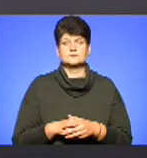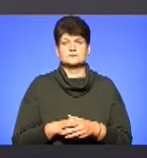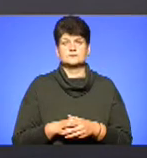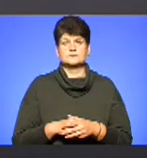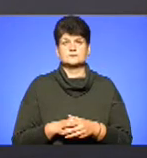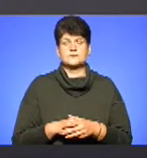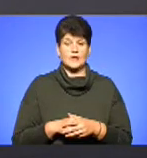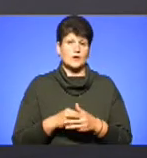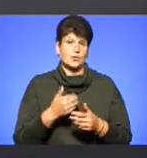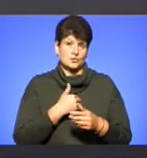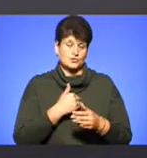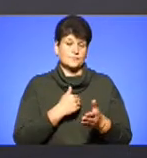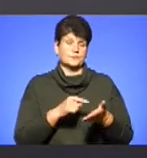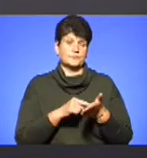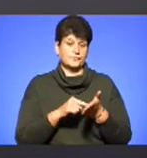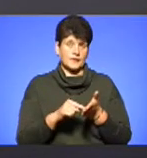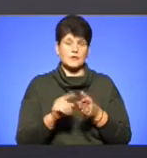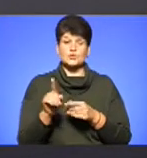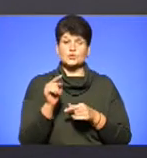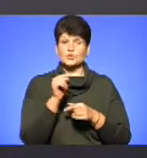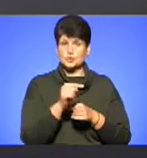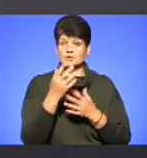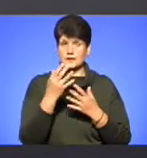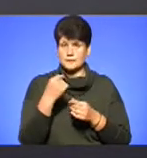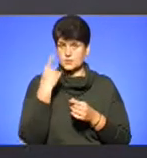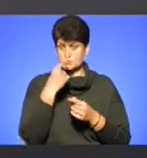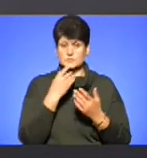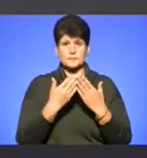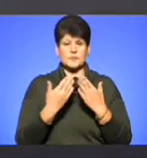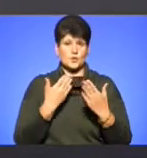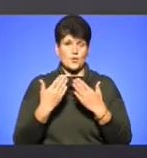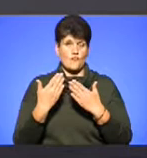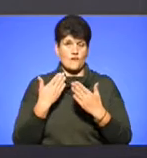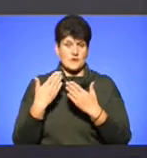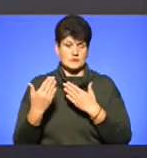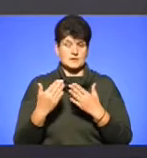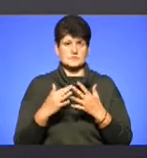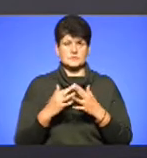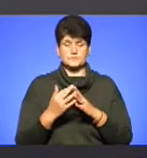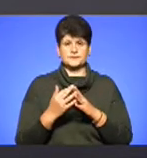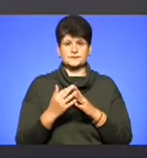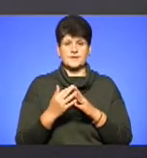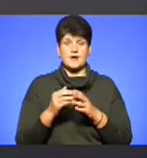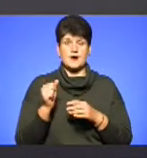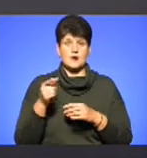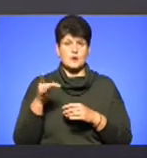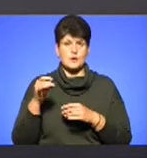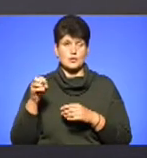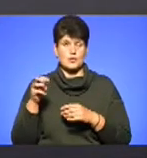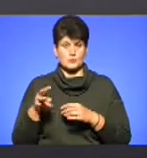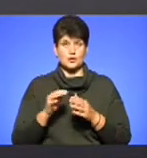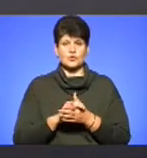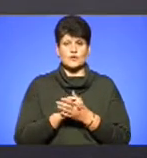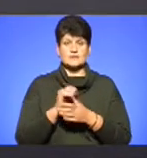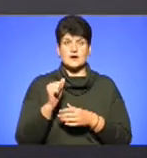Власне, хочу зазначити, що того дня ми особисто поспілкувалися з агрономом товариства «Агрополіс»,